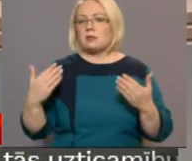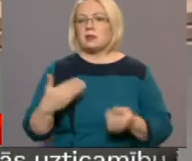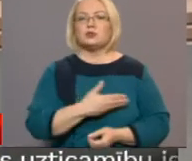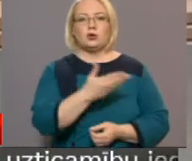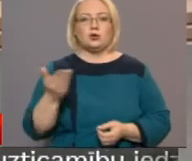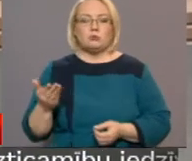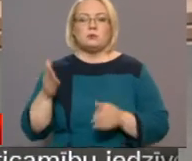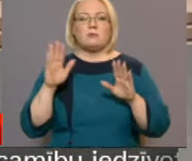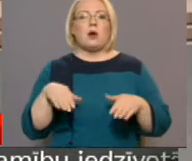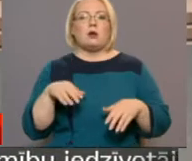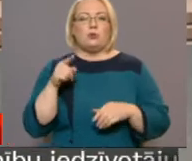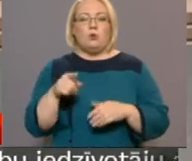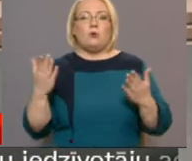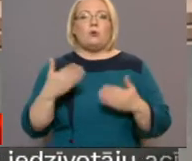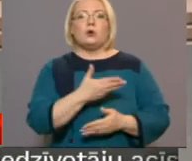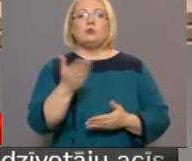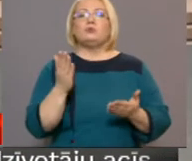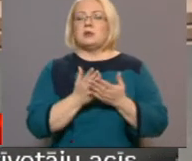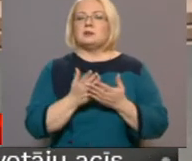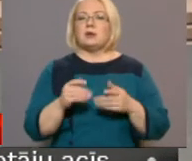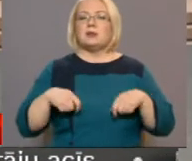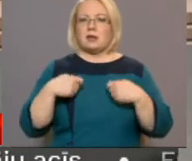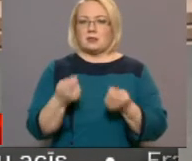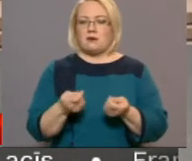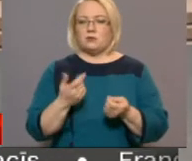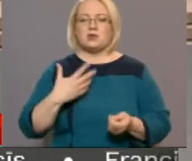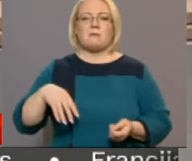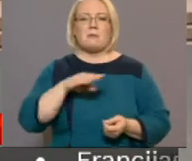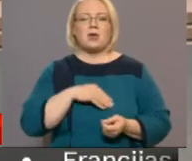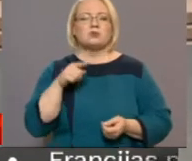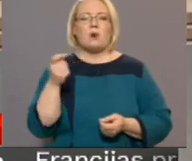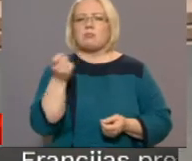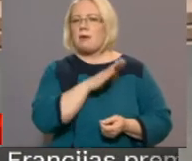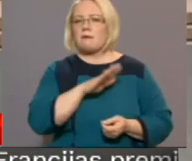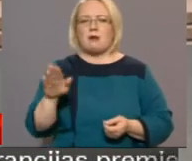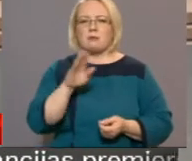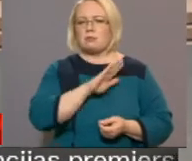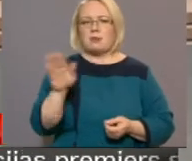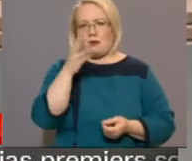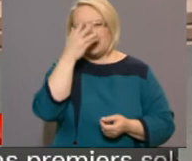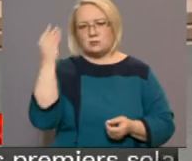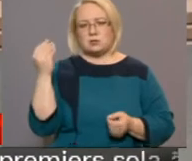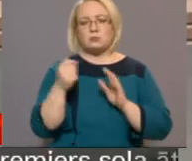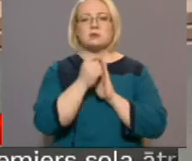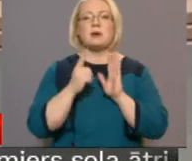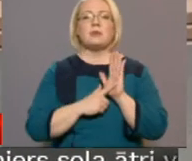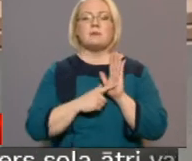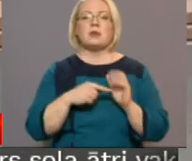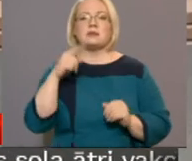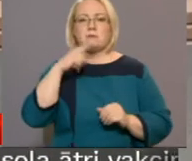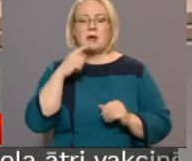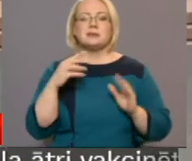par to, ko jūs esat devuši. To mēs nekād neaizmirsīsim. 17. mārts ir